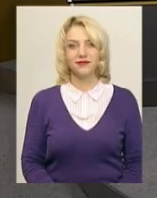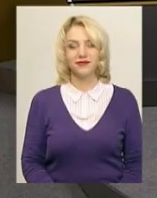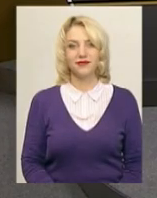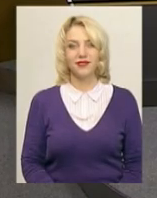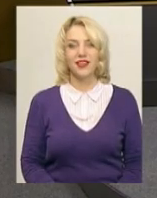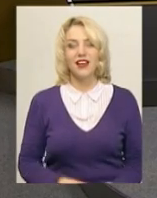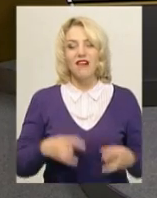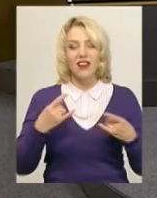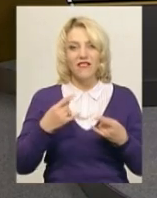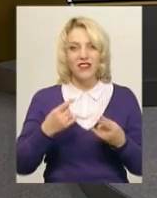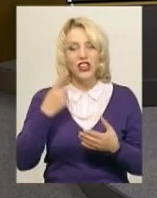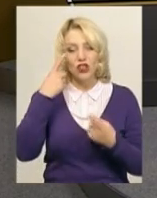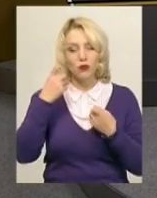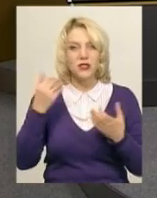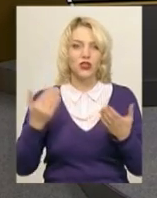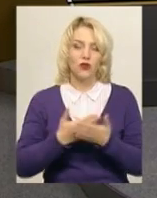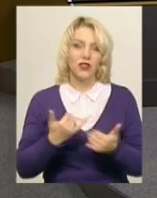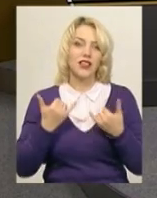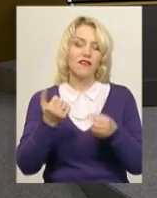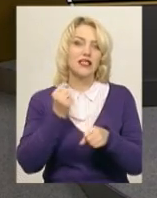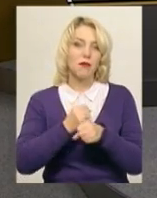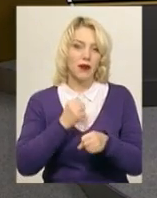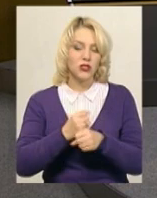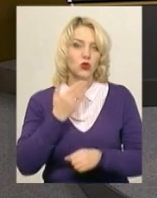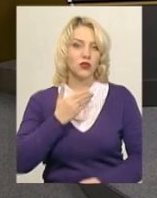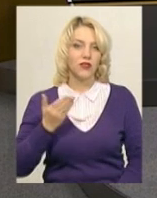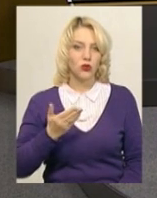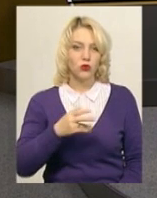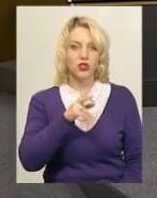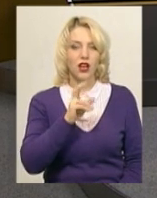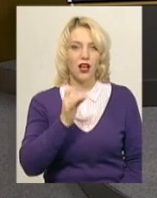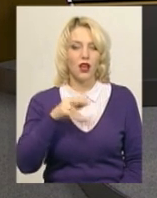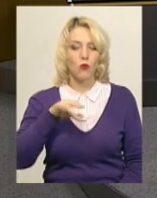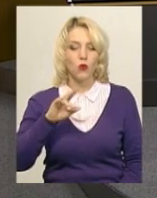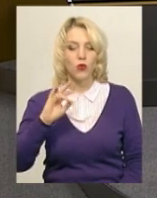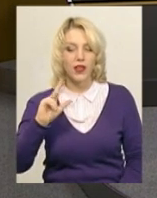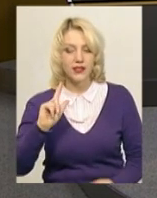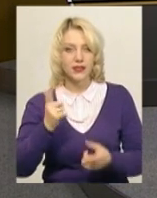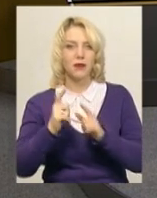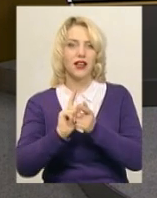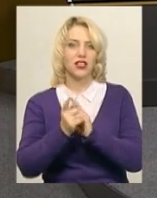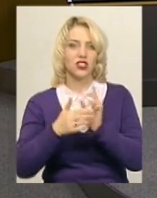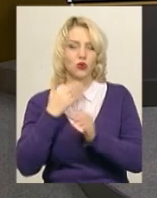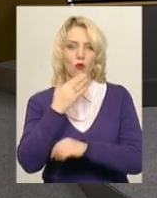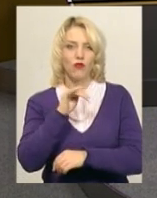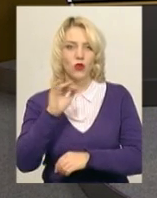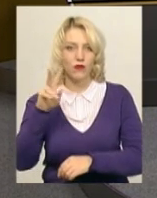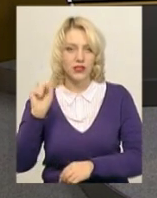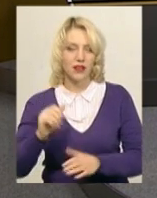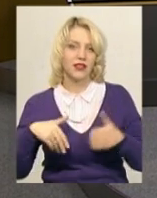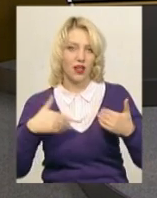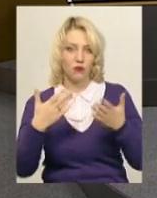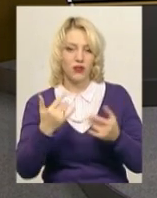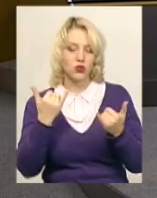В ефірі інформаційний випуск новин. У студії для вас працює ведуча Олександра Карпунець, перекладна жестову мову Оксани Фіновської. Вітаю вас.